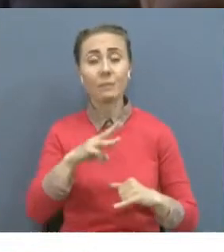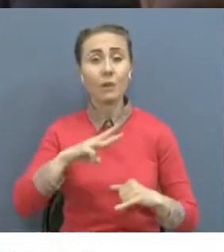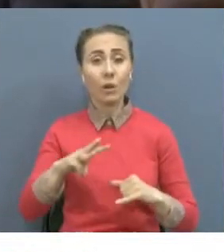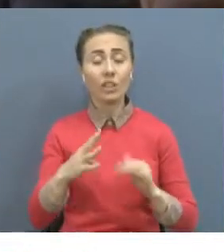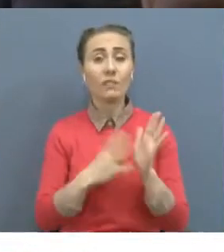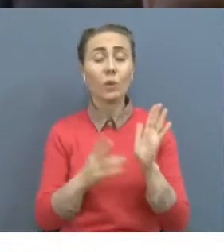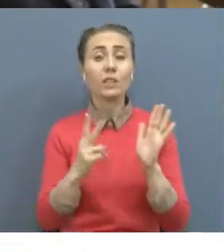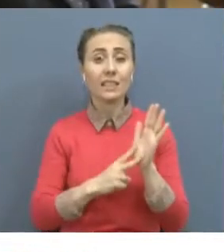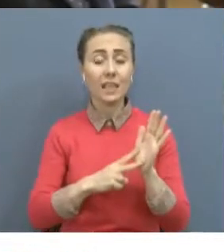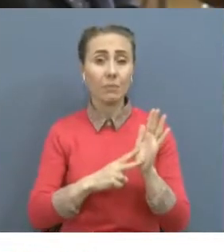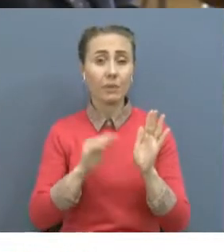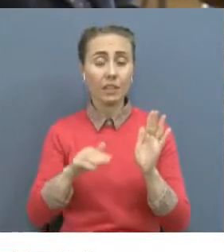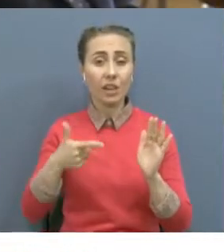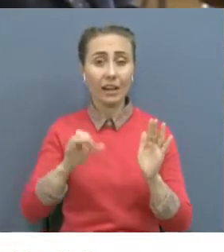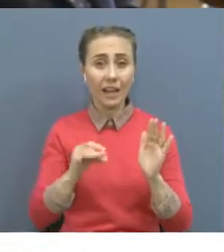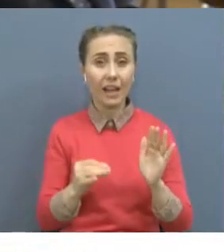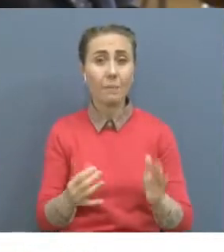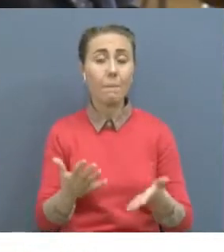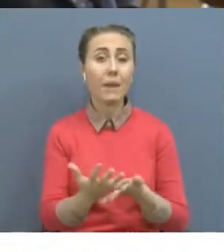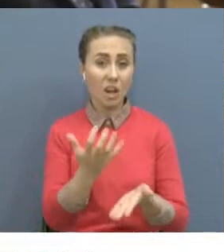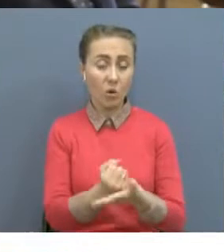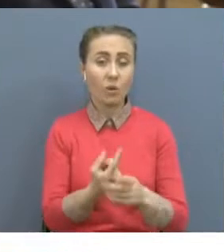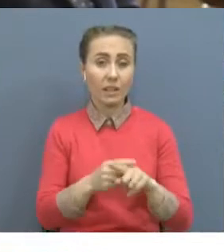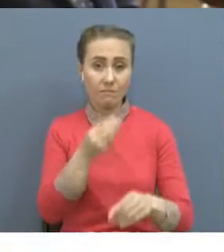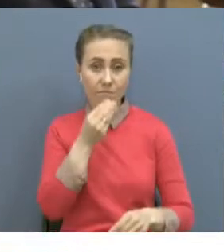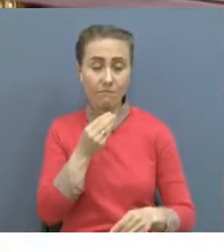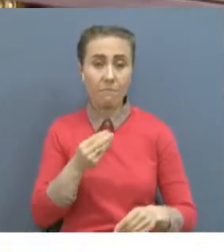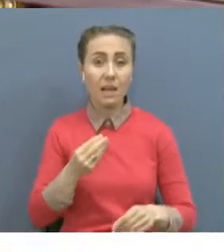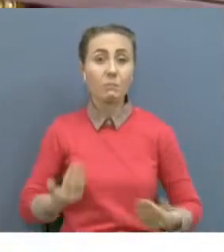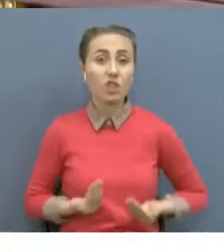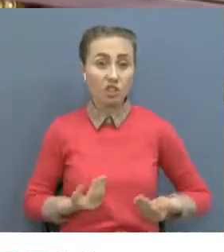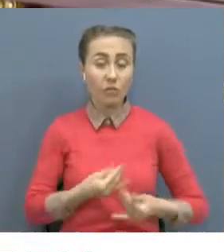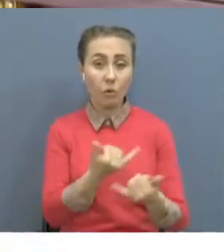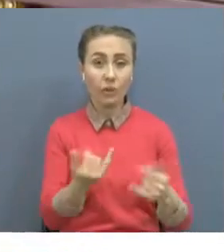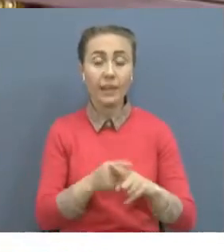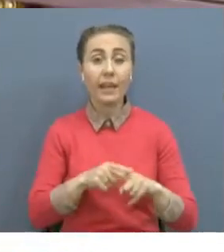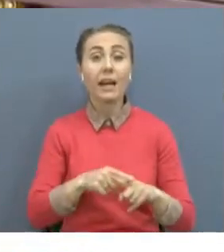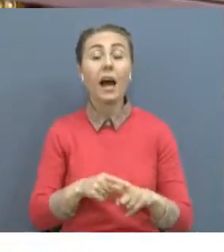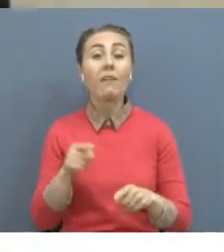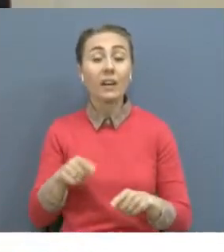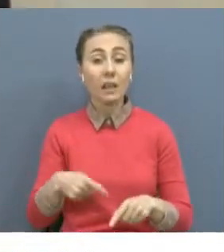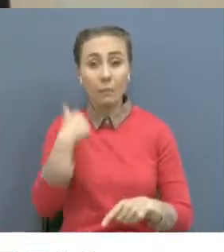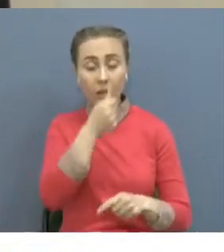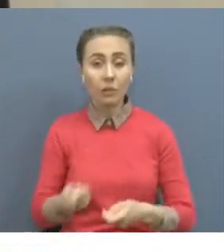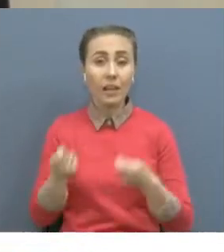қайтарылды. Сонғы деректер бойынша есіз қалған жердің ауымағы 768,000 гектарда құрау отыр.